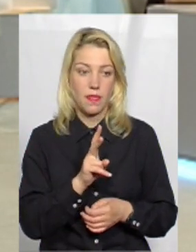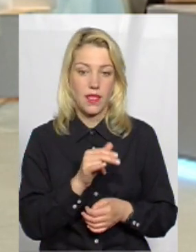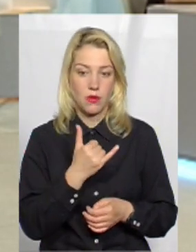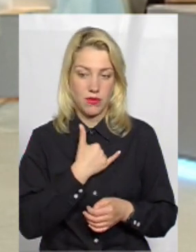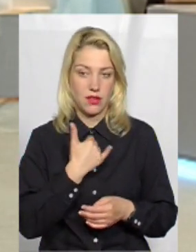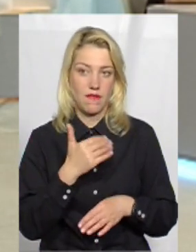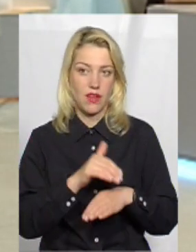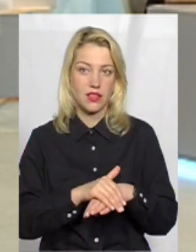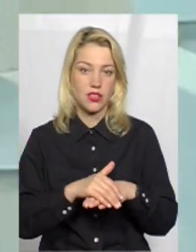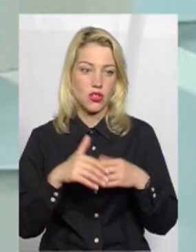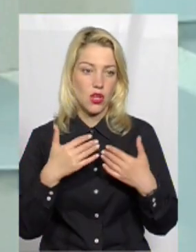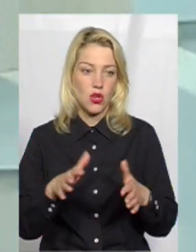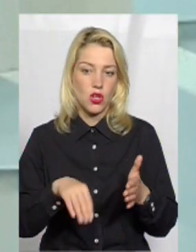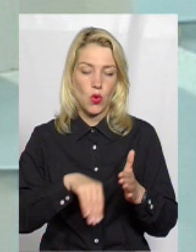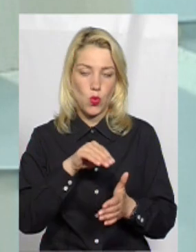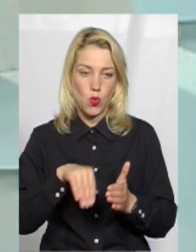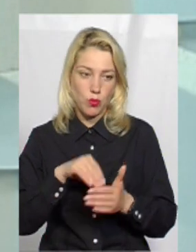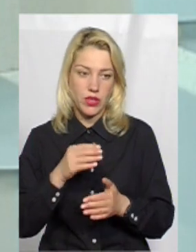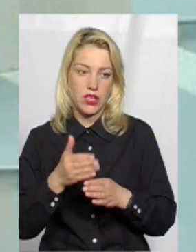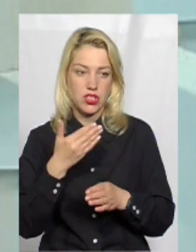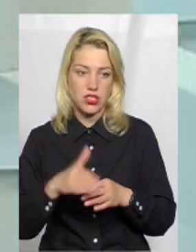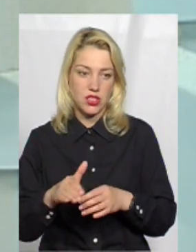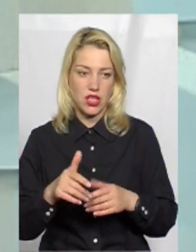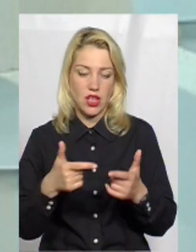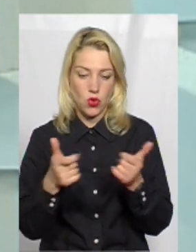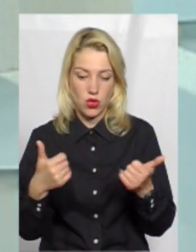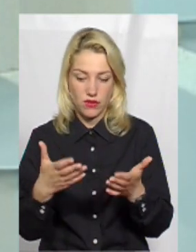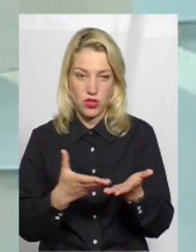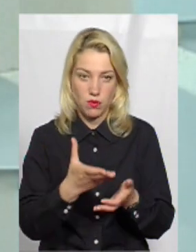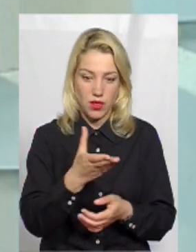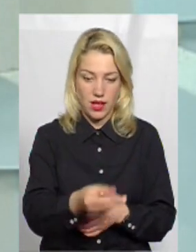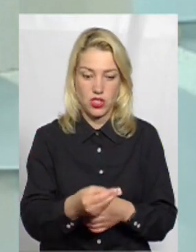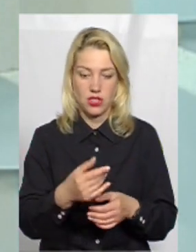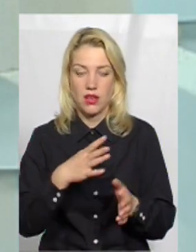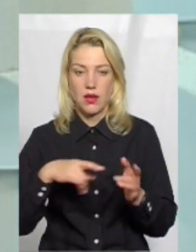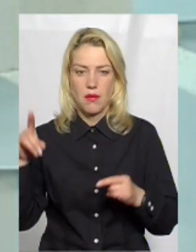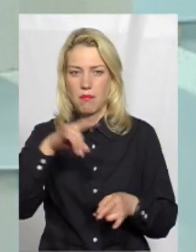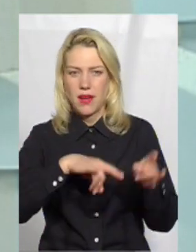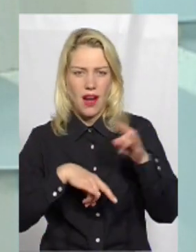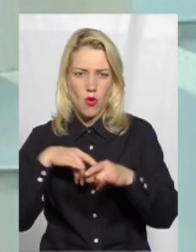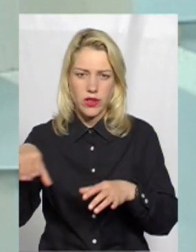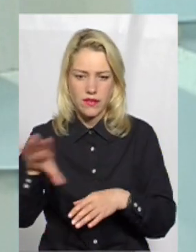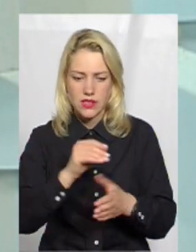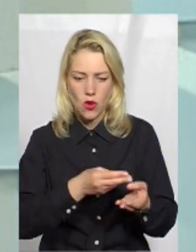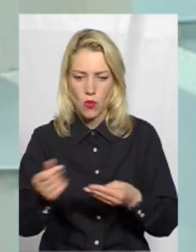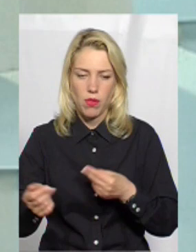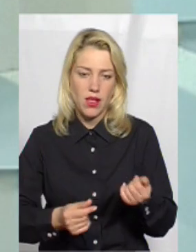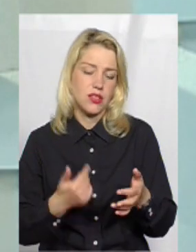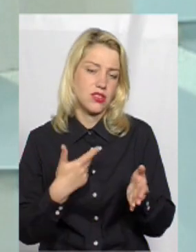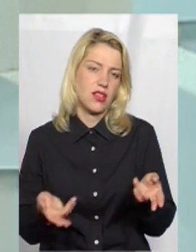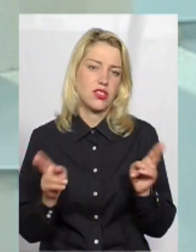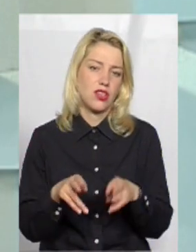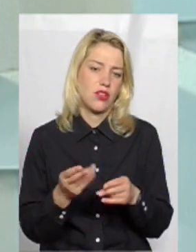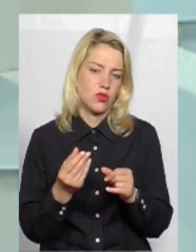ну, в мене, фактично, вже все куплено, частина готелі оплачена, всі перельоти оплачені, мені залишаються, там, якісь, там, додаткові екскурсії, на